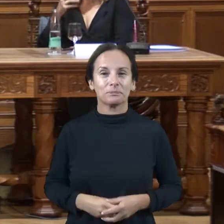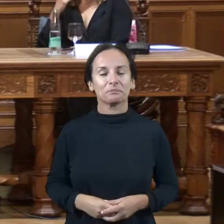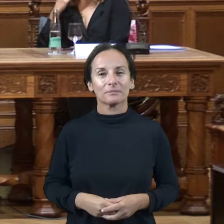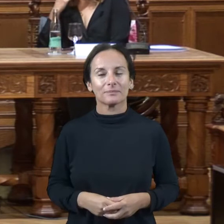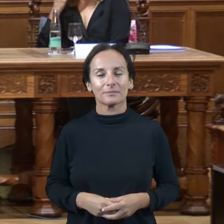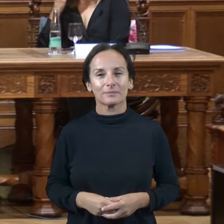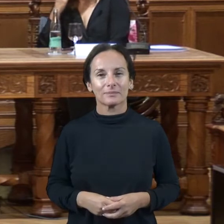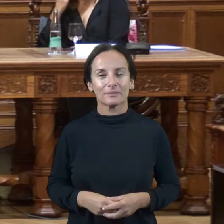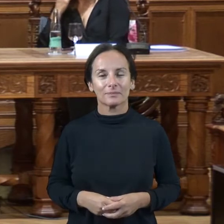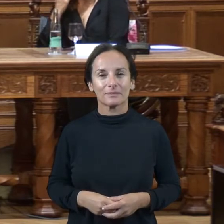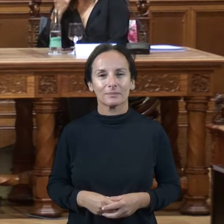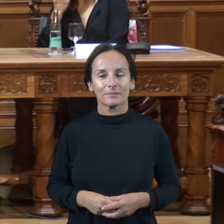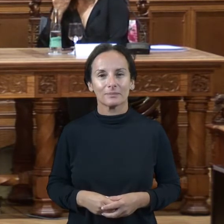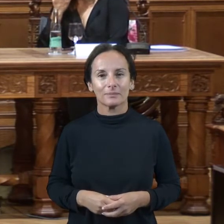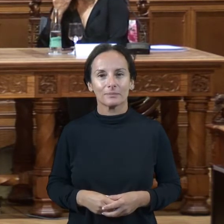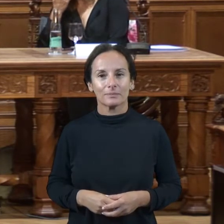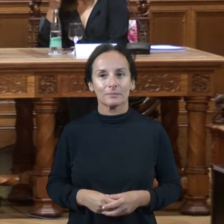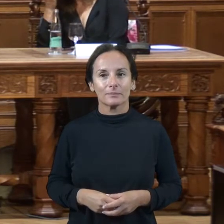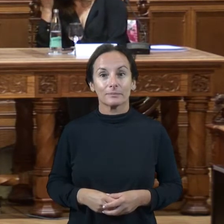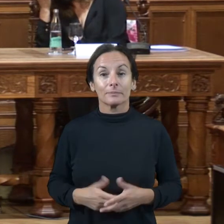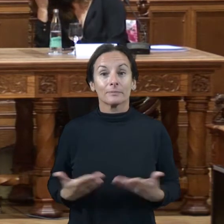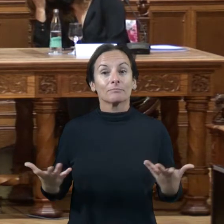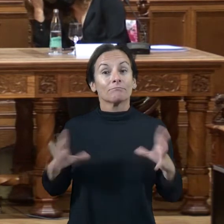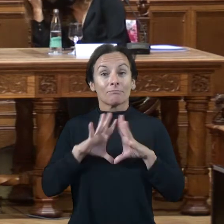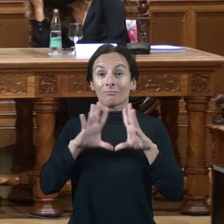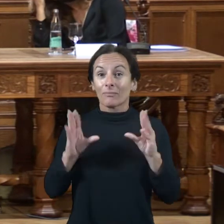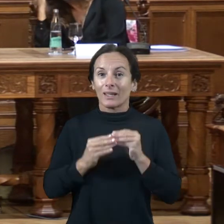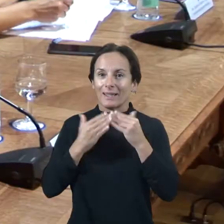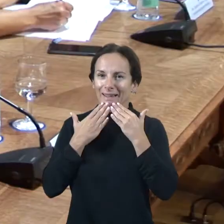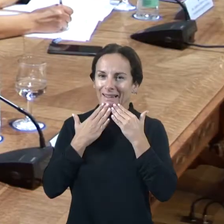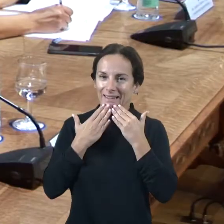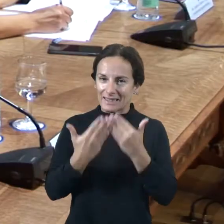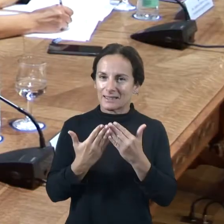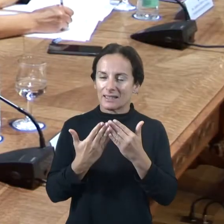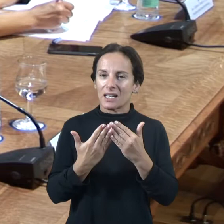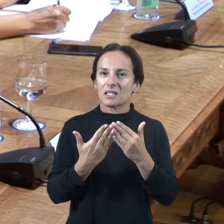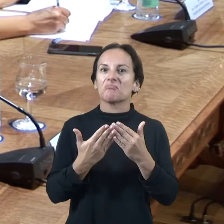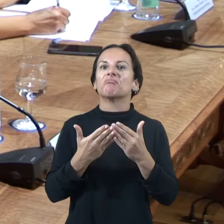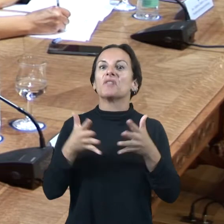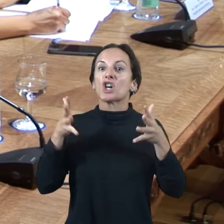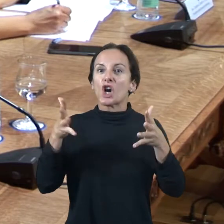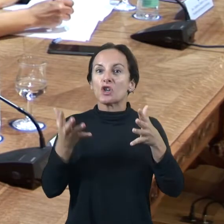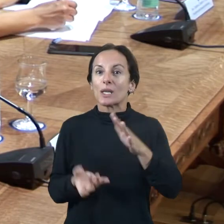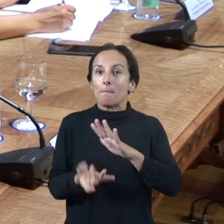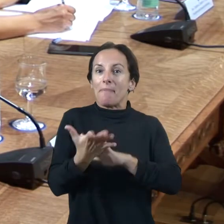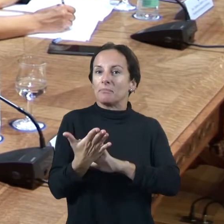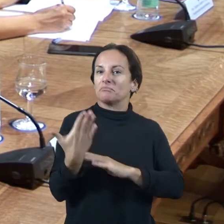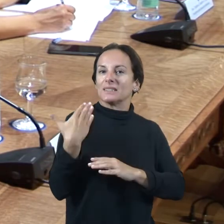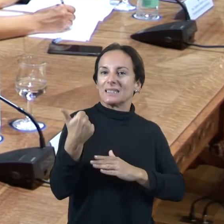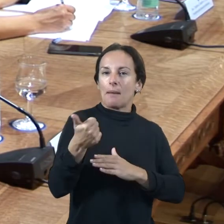així i entonces agrair que se compti en ses federacions per sa